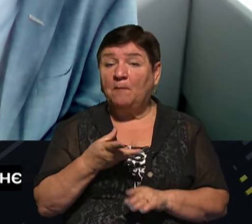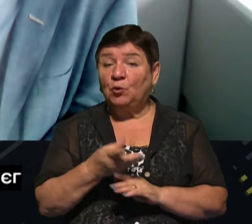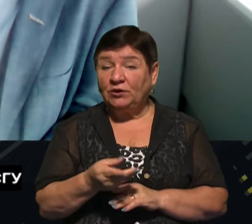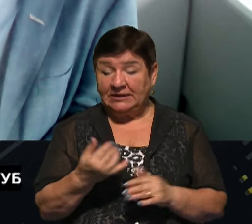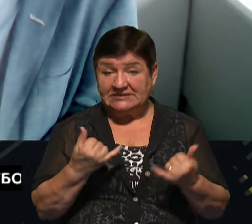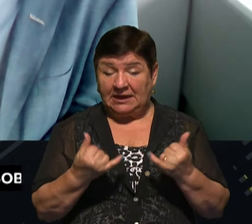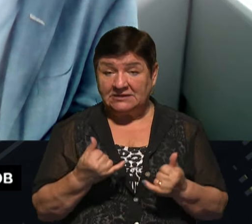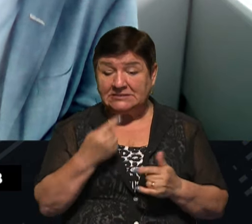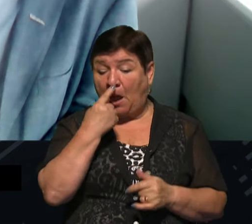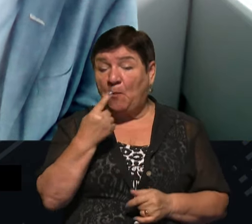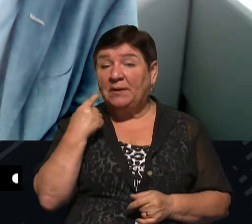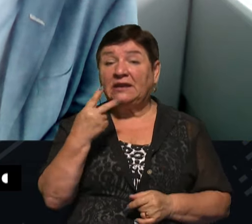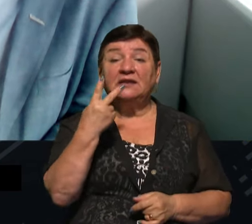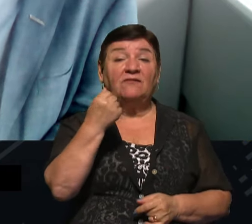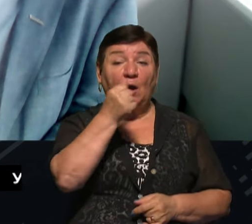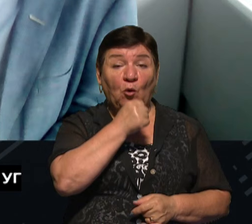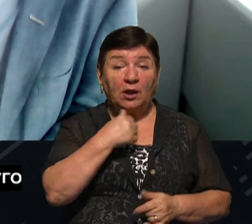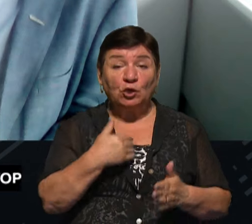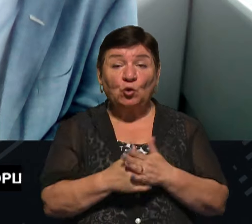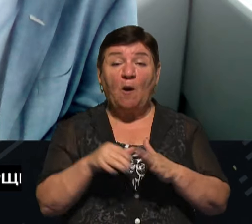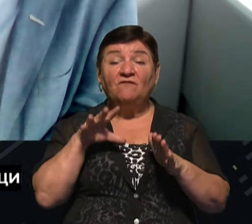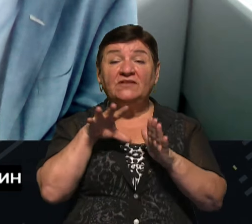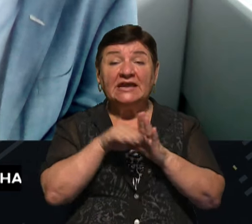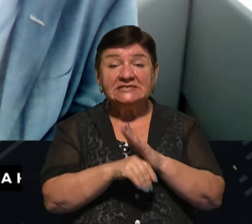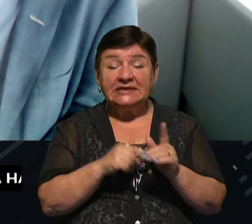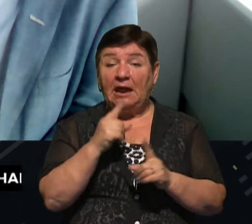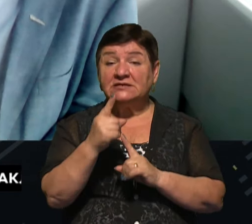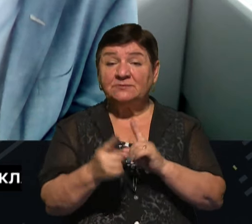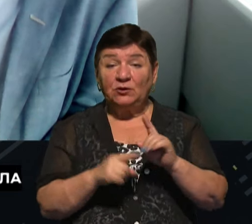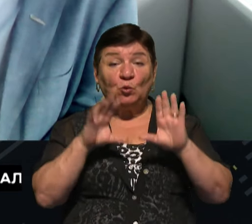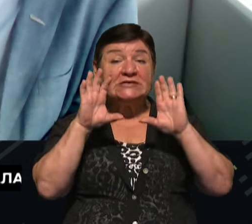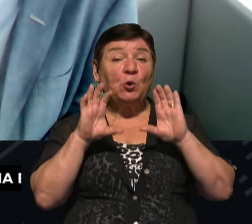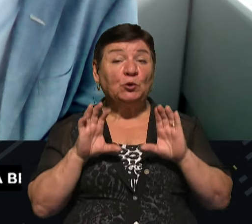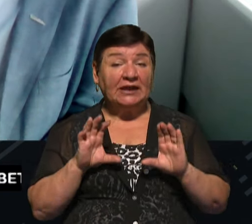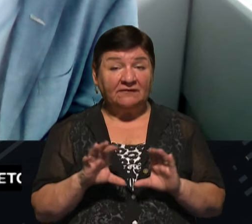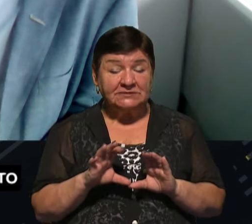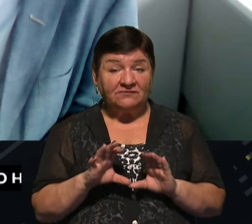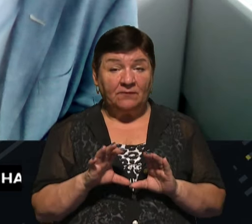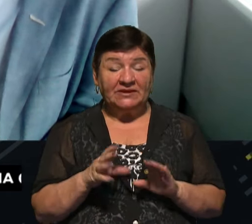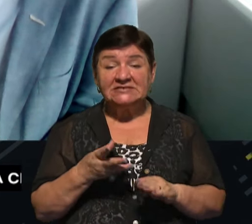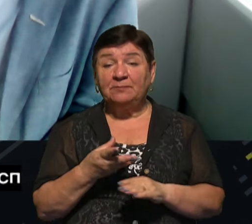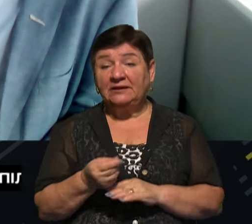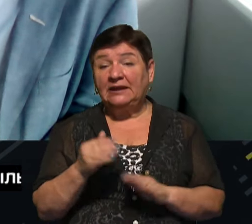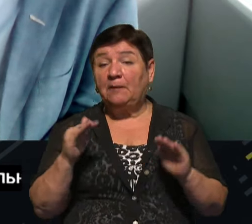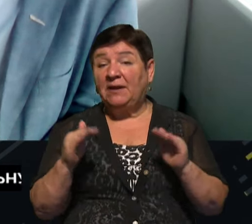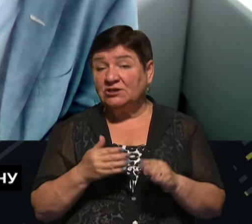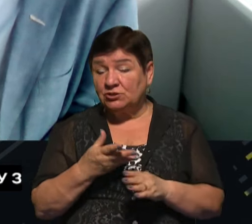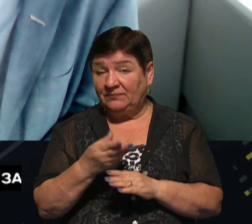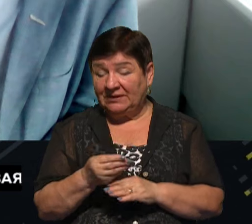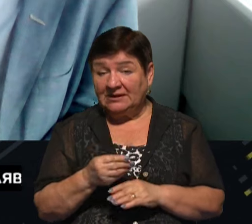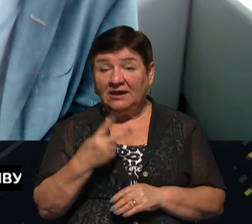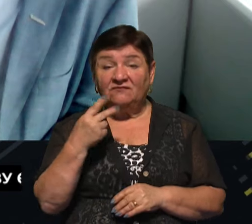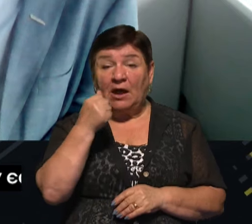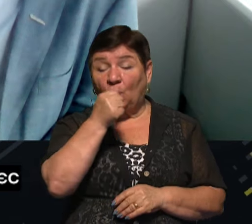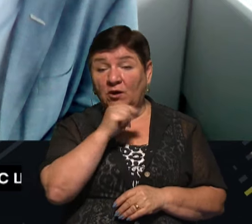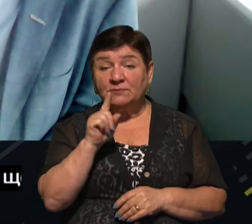І навіть за попередні два роки до внесення змін у законодавство, заплатили менше податку за сукупно за два роки,